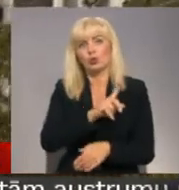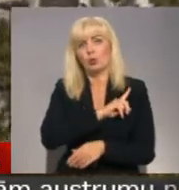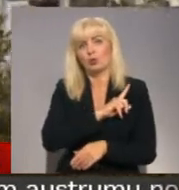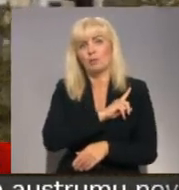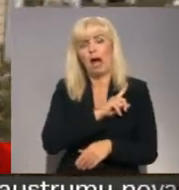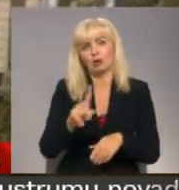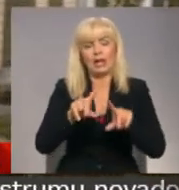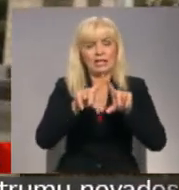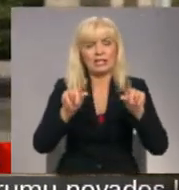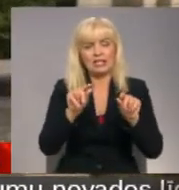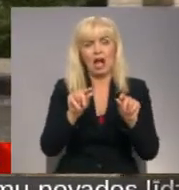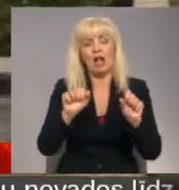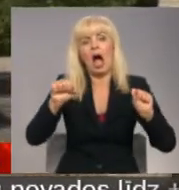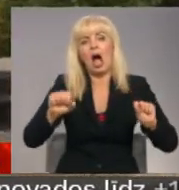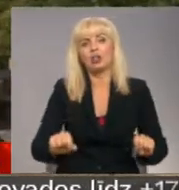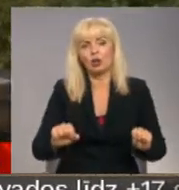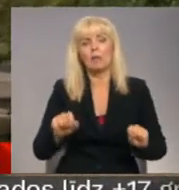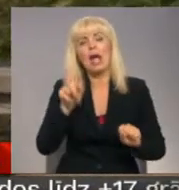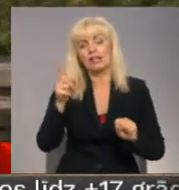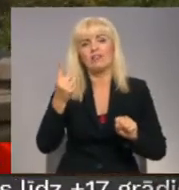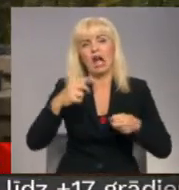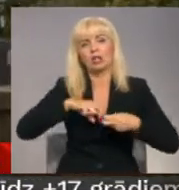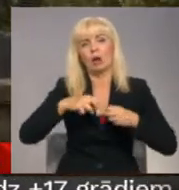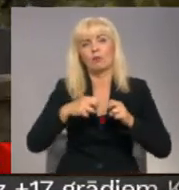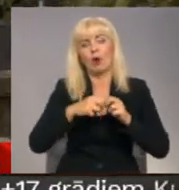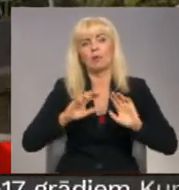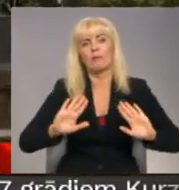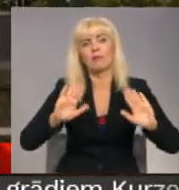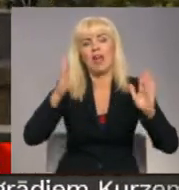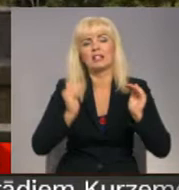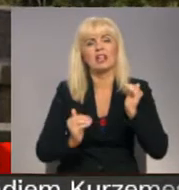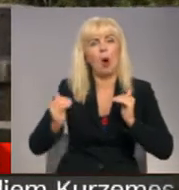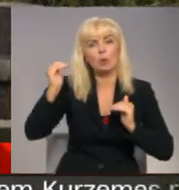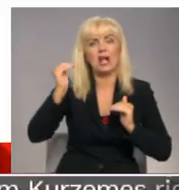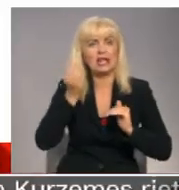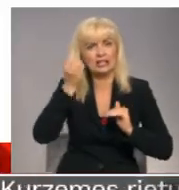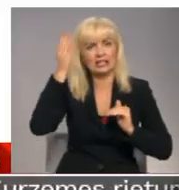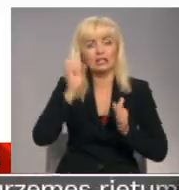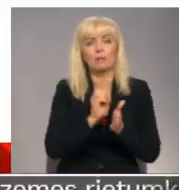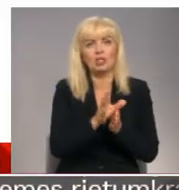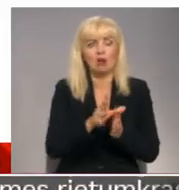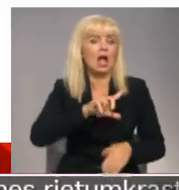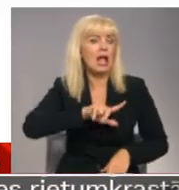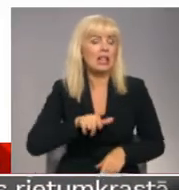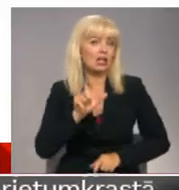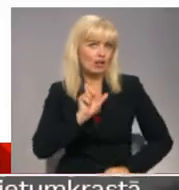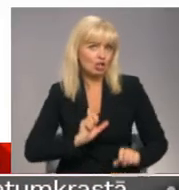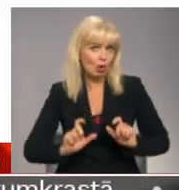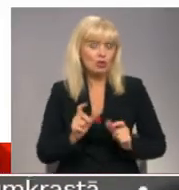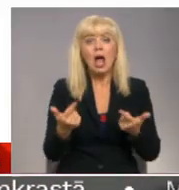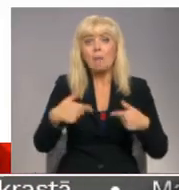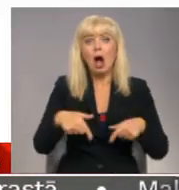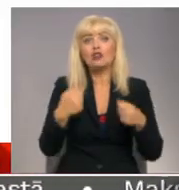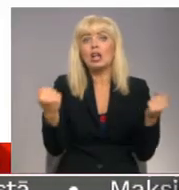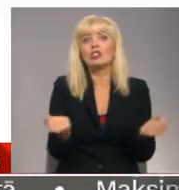institucionālā autonomija ir viens no stūrakmeņiem veiksmīgai augstākās izglītības sistēmai. Latvijas universitātes pašlaik